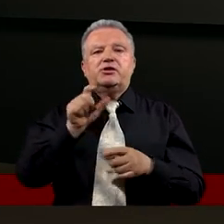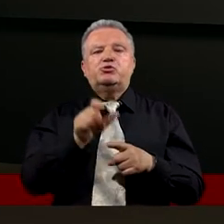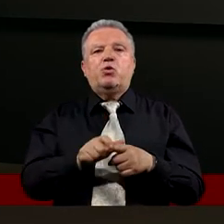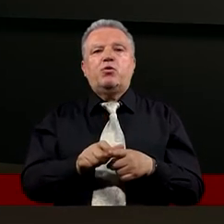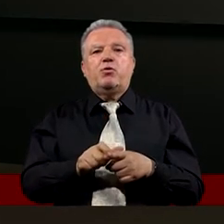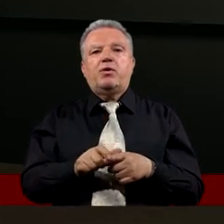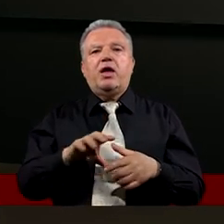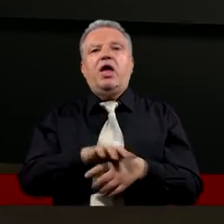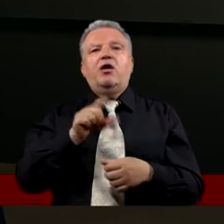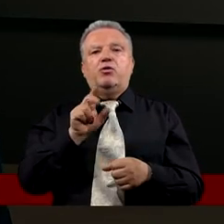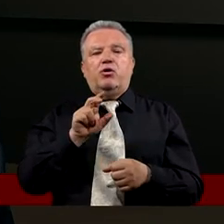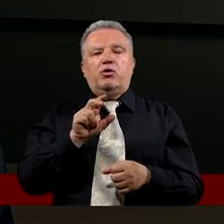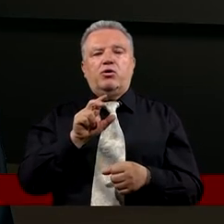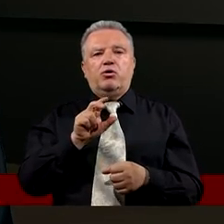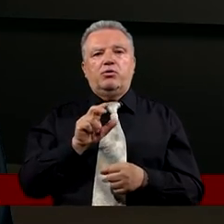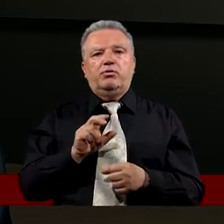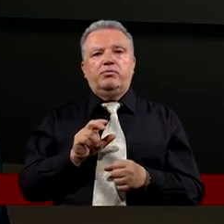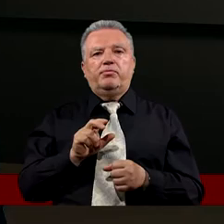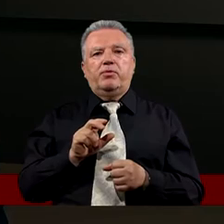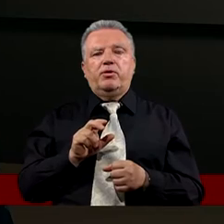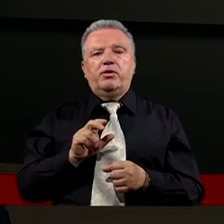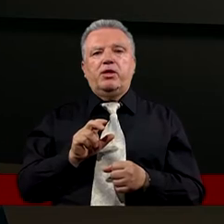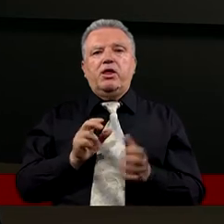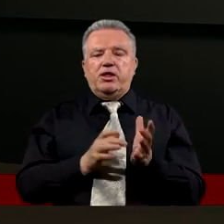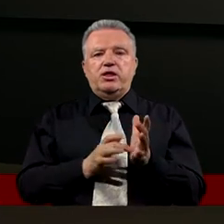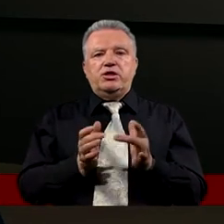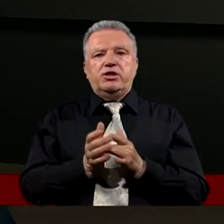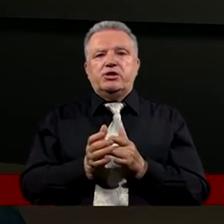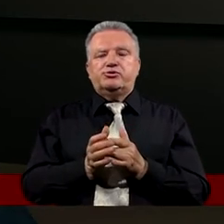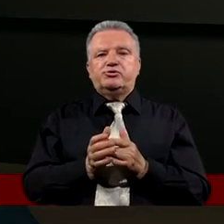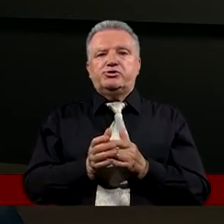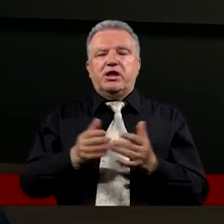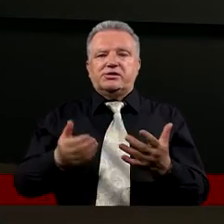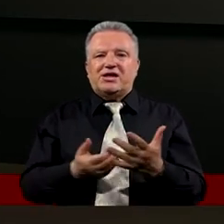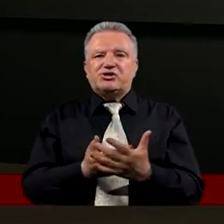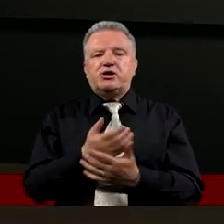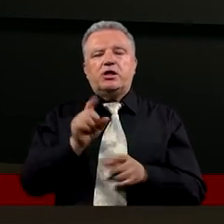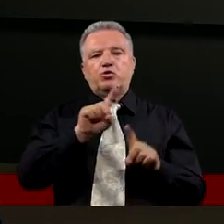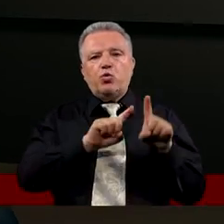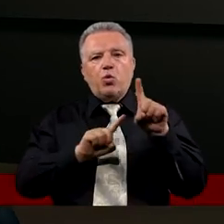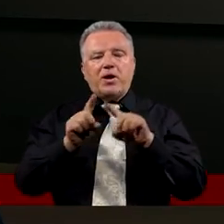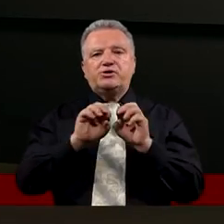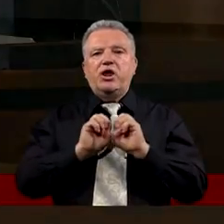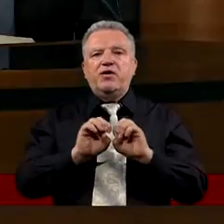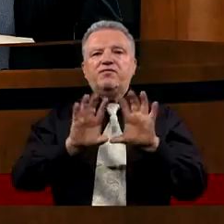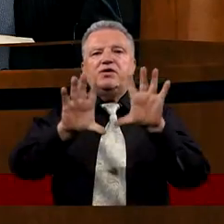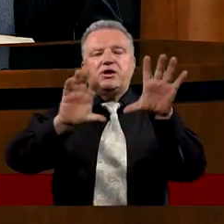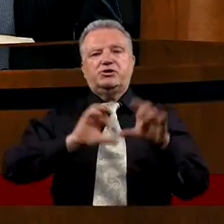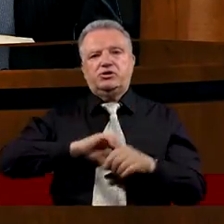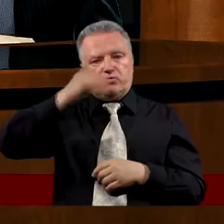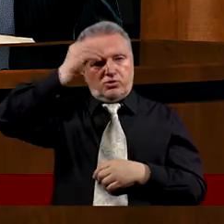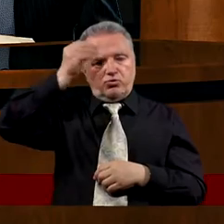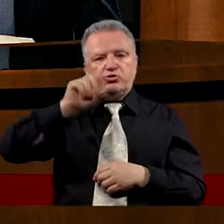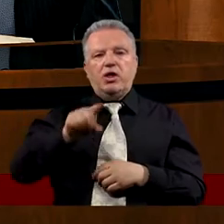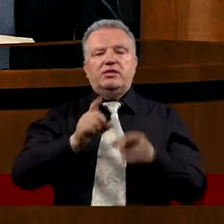słowa, w których, to bardzo przełomowe słowa, bo Jezus w tym momencie zaczyna tłumaczyć, wyjaśniać swoim